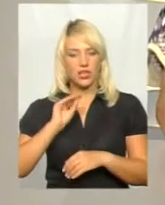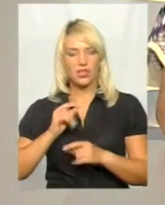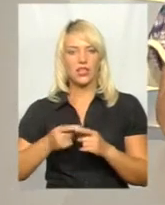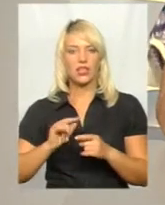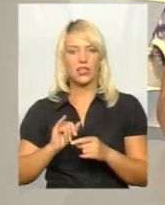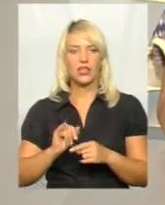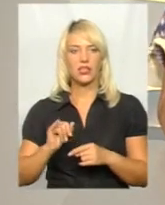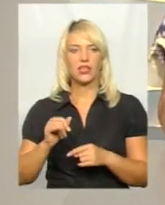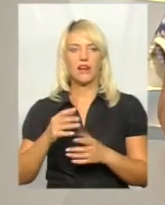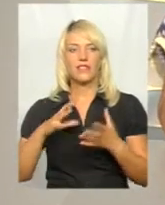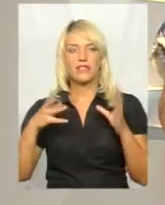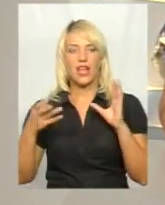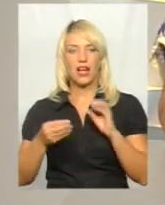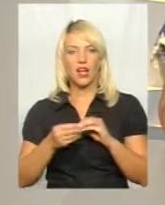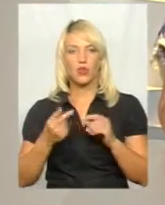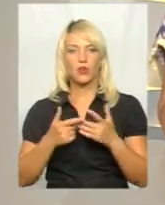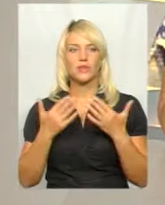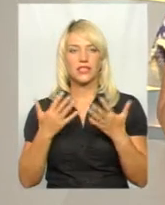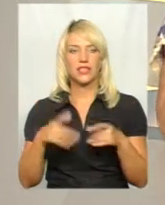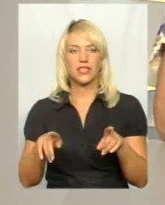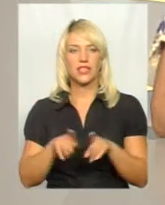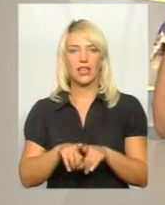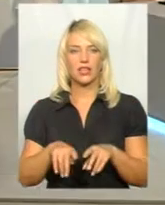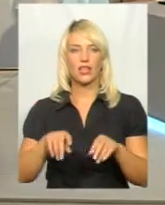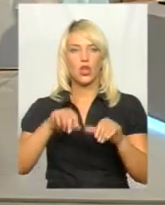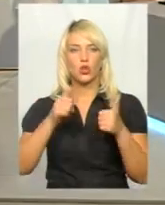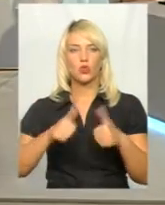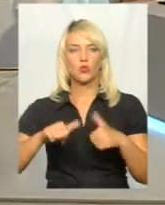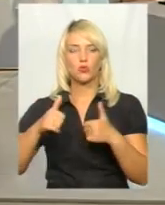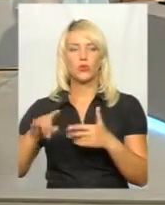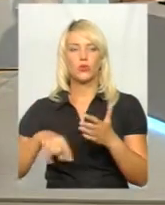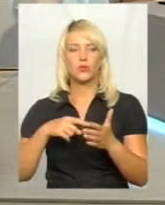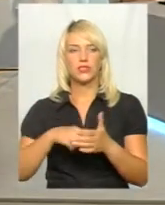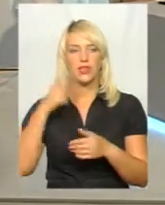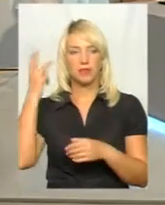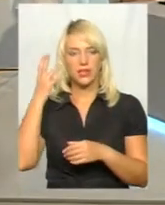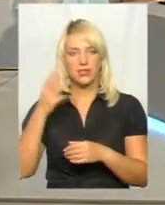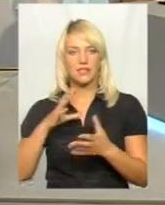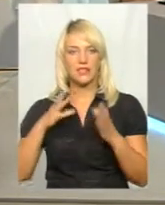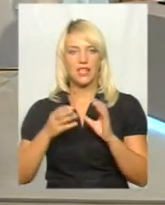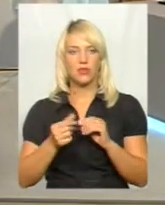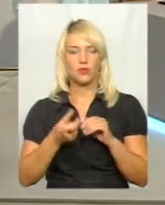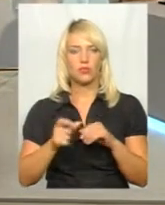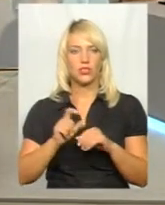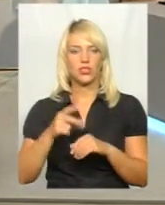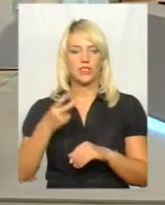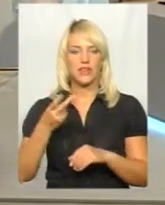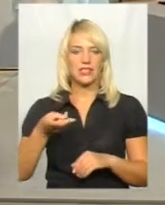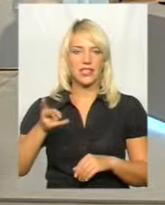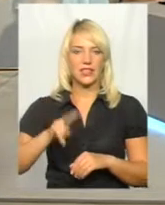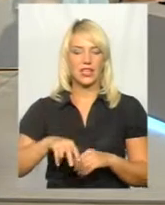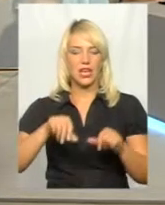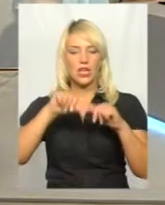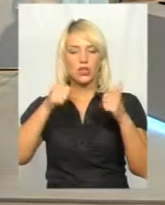з металу. А загалом скільки таких скульптур у Хмельницькому? Загалом більше 20 скульптур по місту